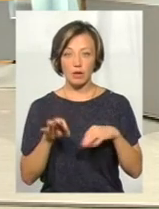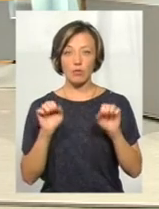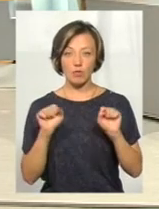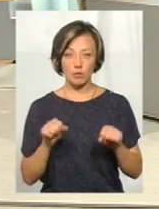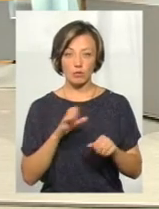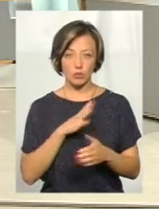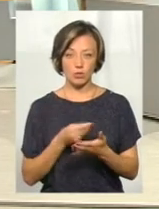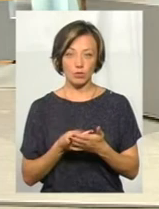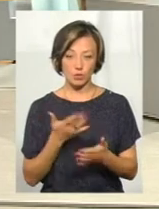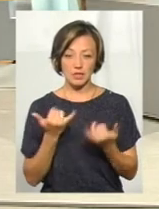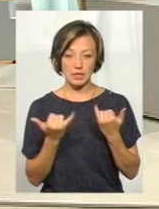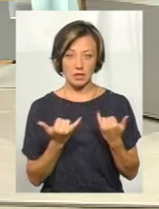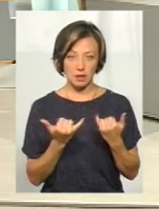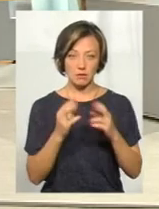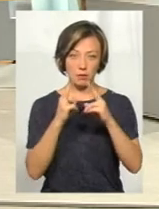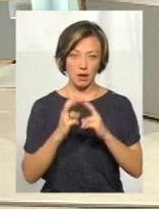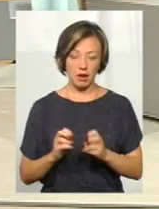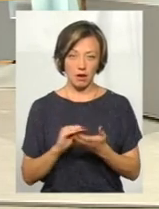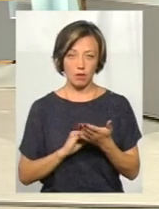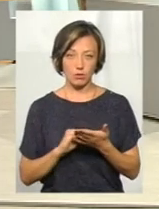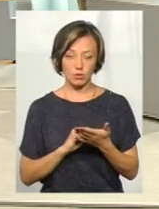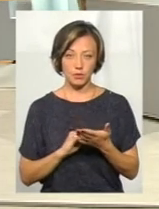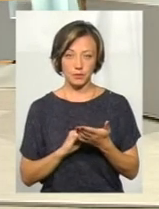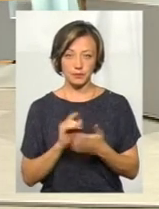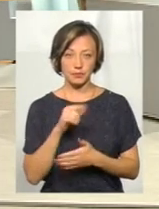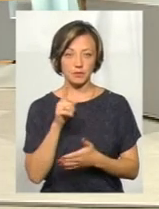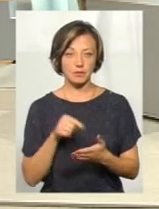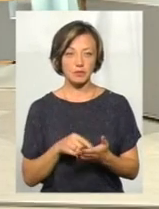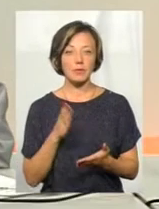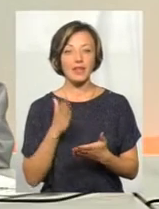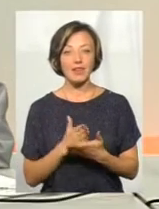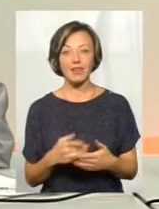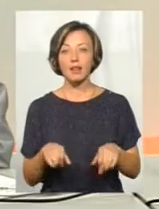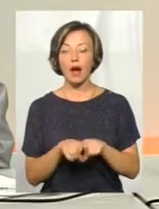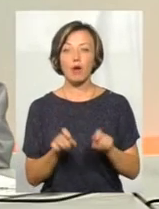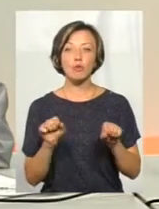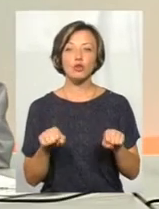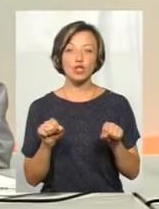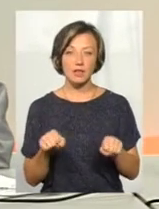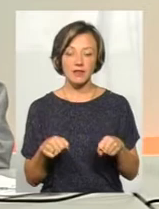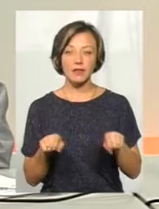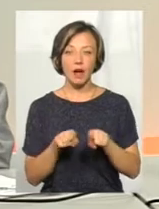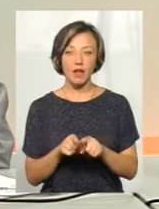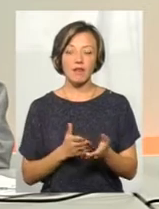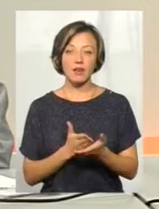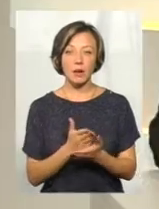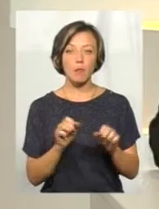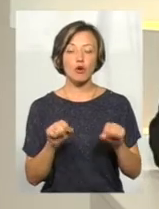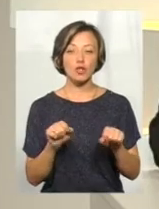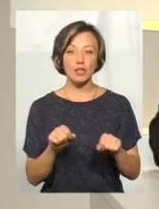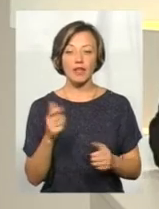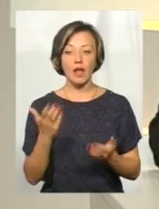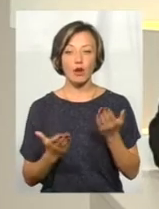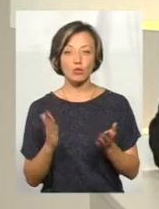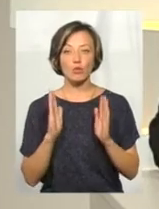будуть ця ціна, яка є, переглянута, так? Тобто, є така можливість, тобто, такий варіант можливий, що